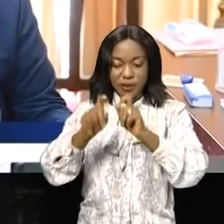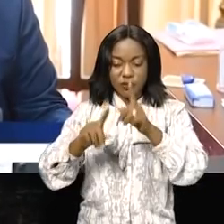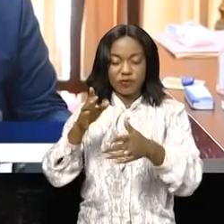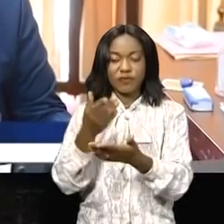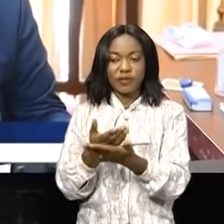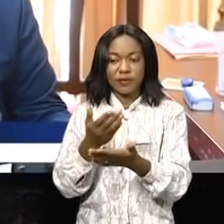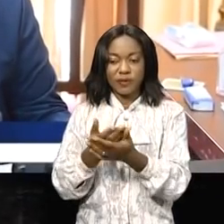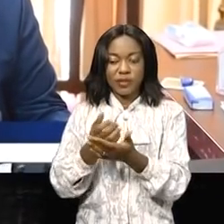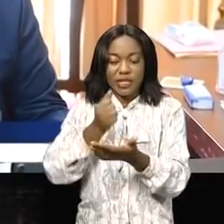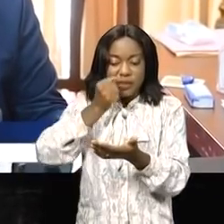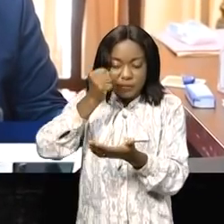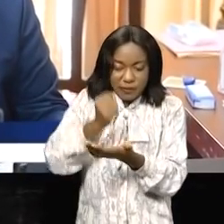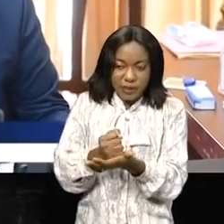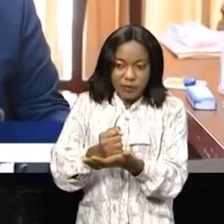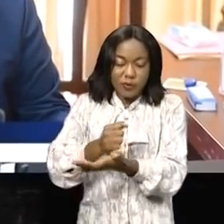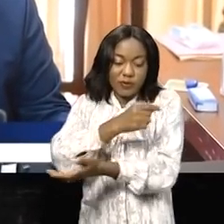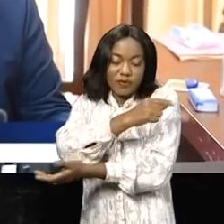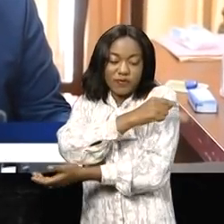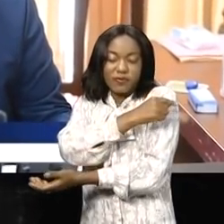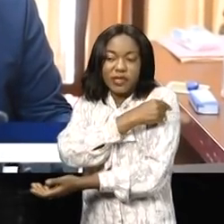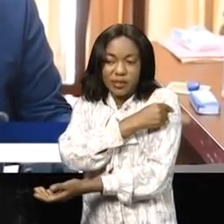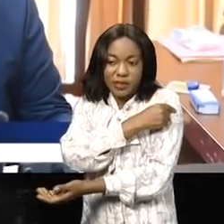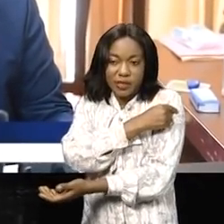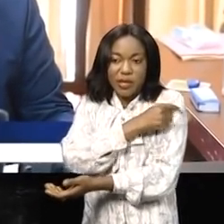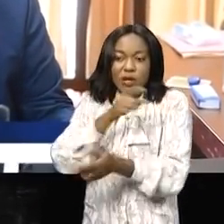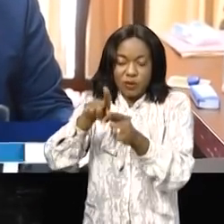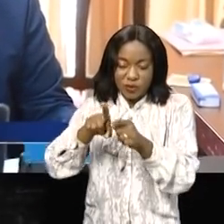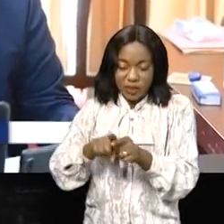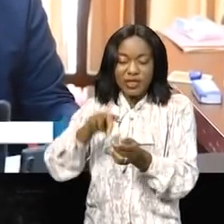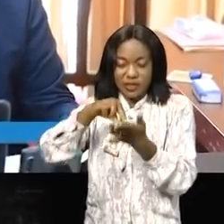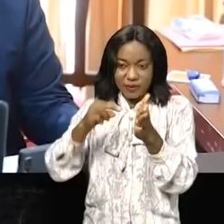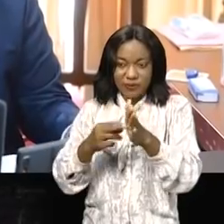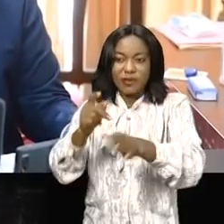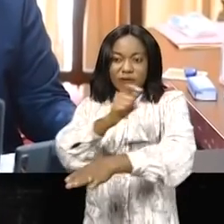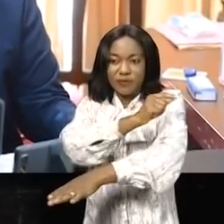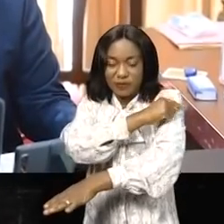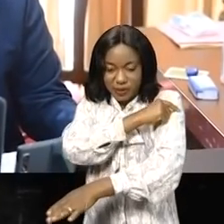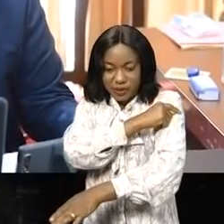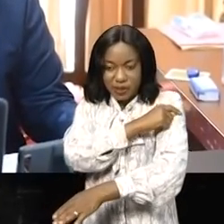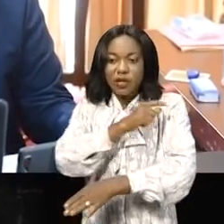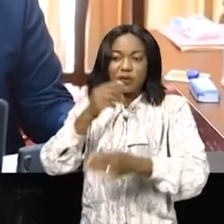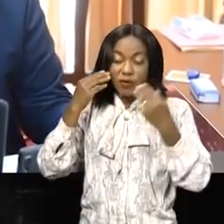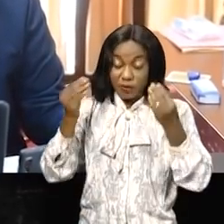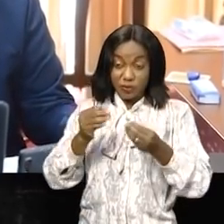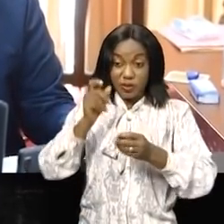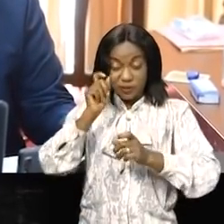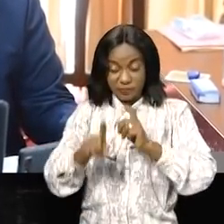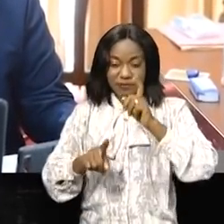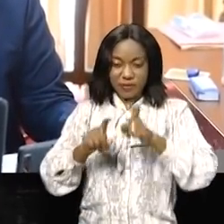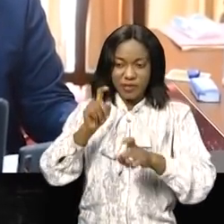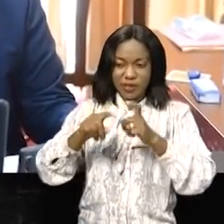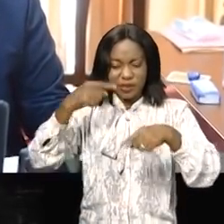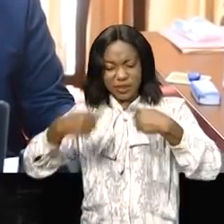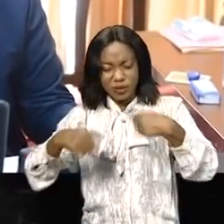du passeport vaccinal et celle du vaccin. Je lance donc le débat et j'appelle à